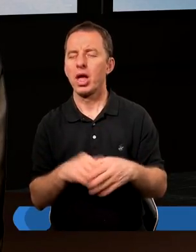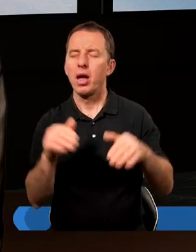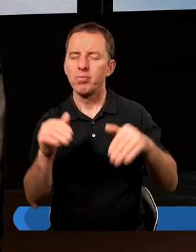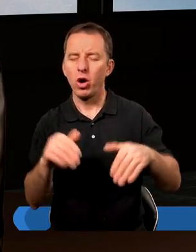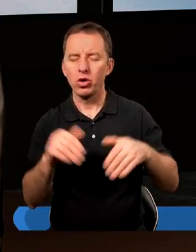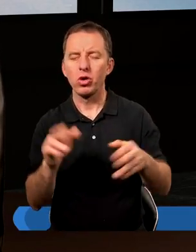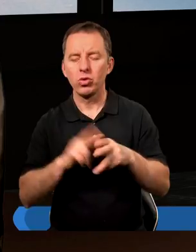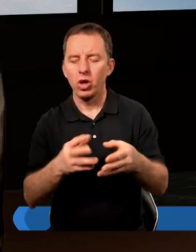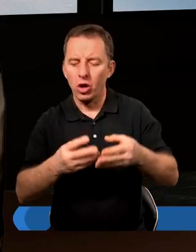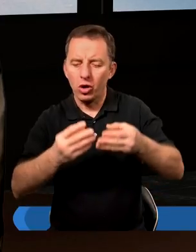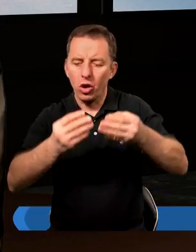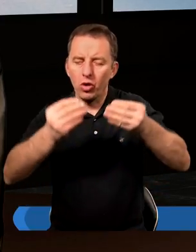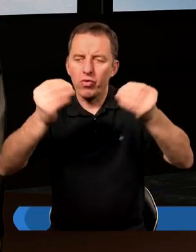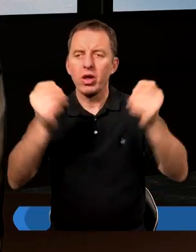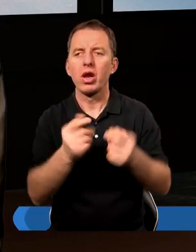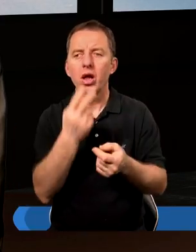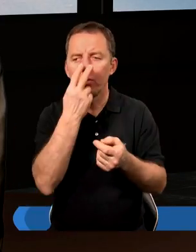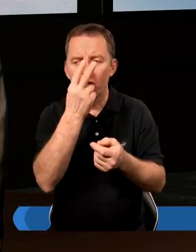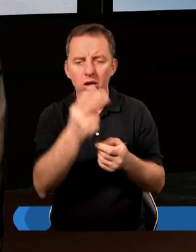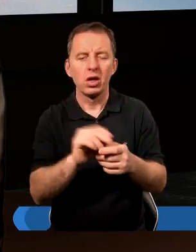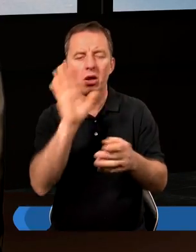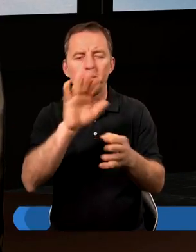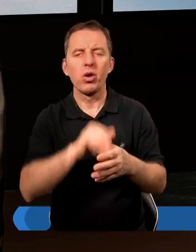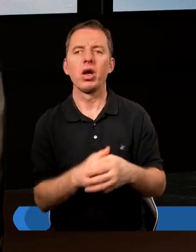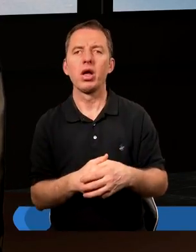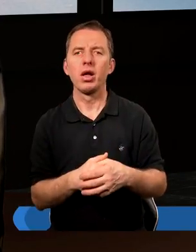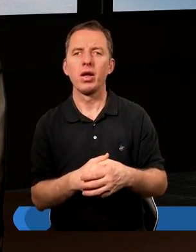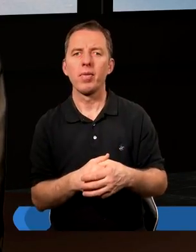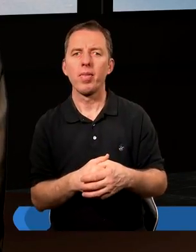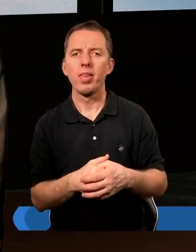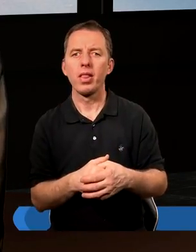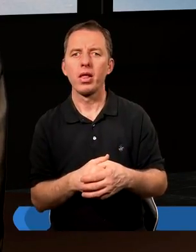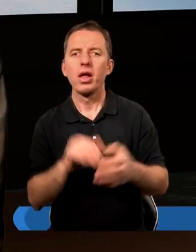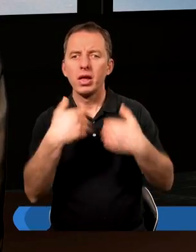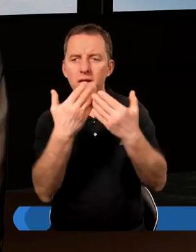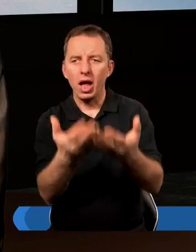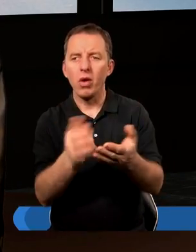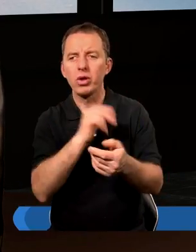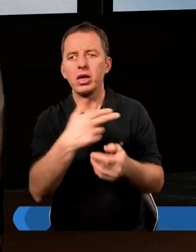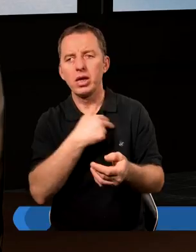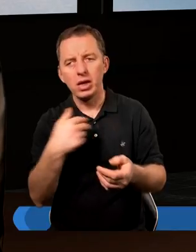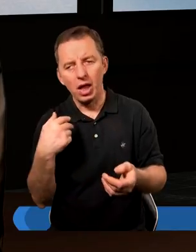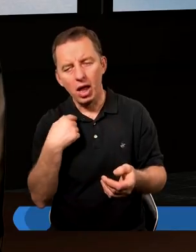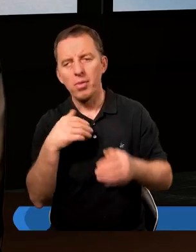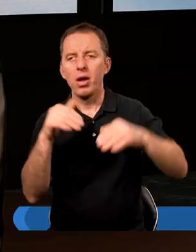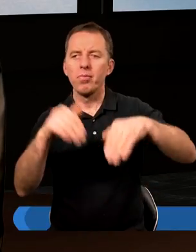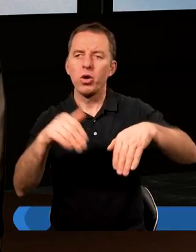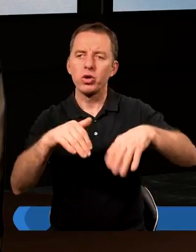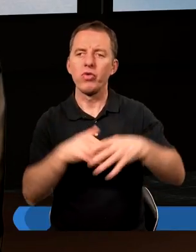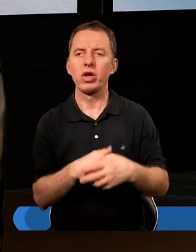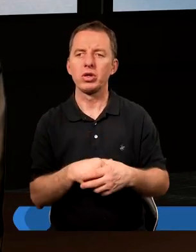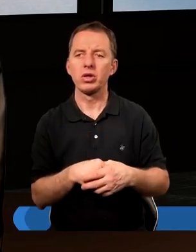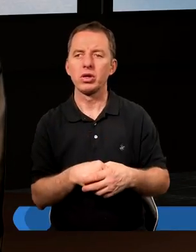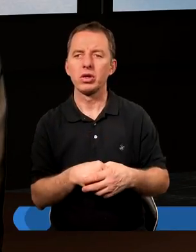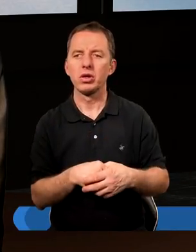możliwość rozwijania się, zdobywania bogactw. Dał im nam możliwość